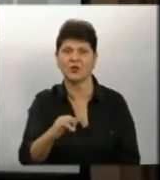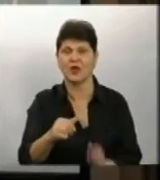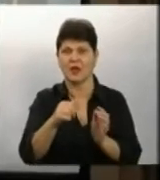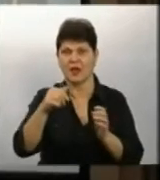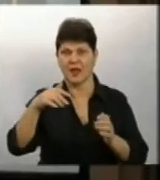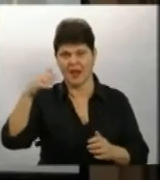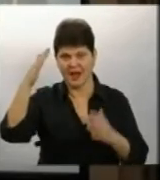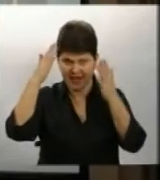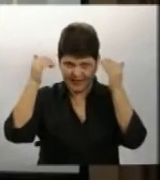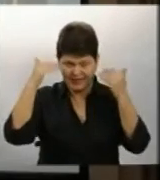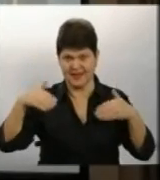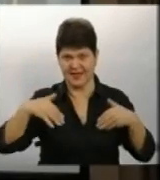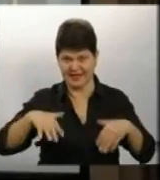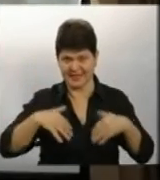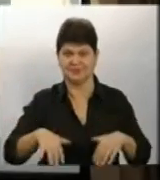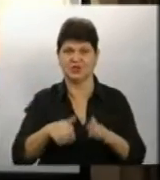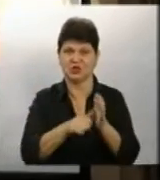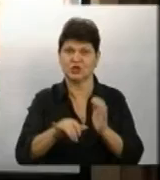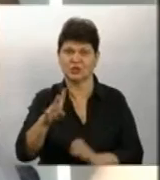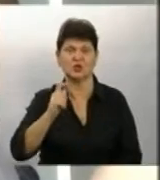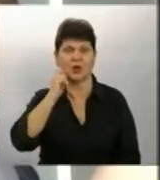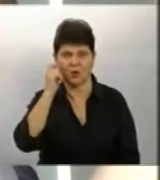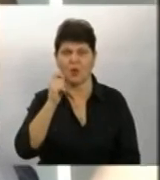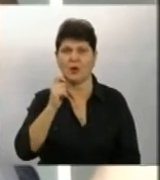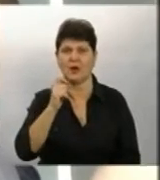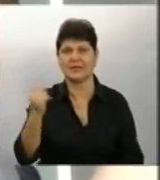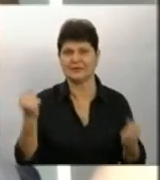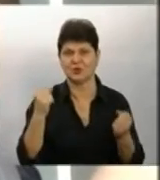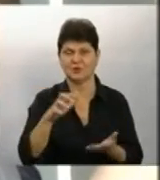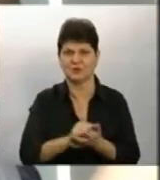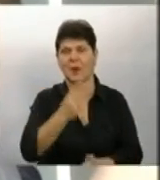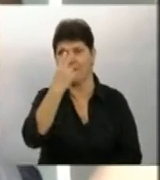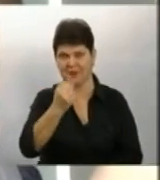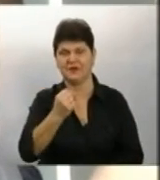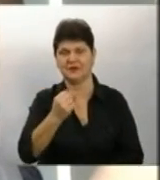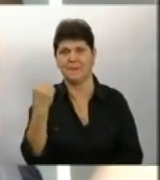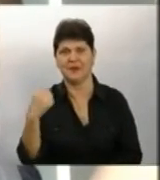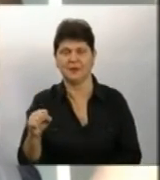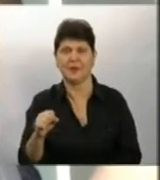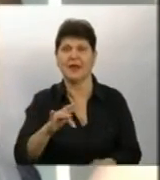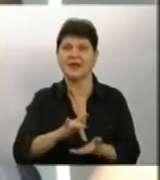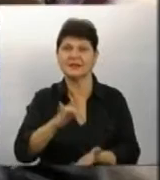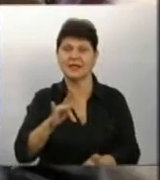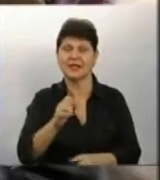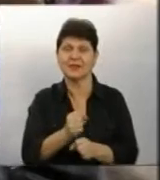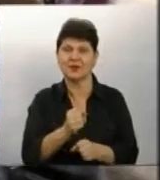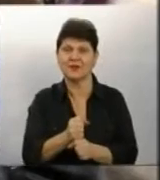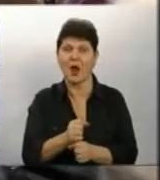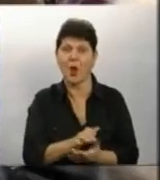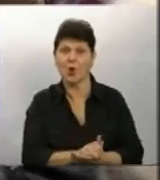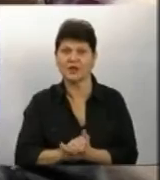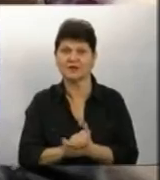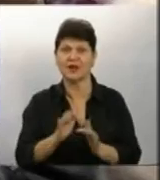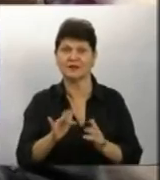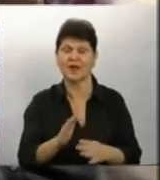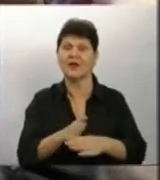років, займається спортом Каже, звик у всьому перемагати Терцентр соціального обслуговування, працівники якого і зорганізували